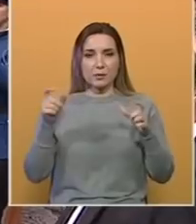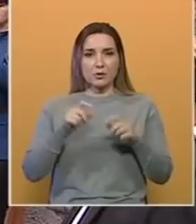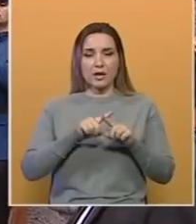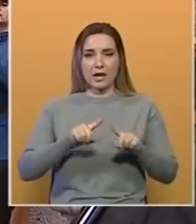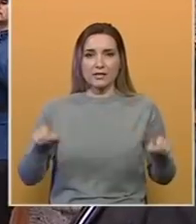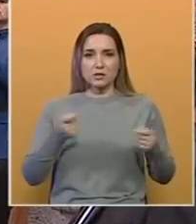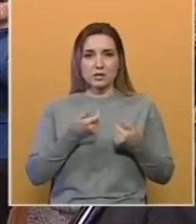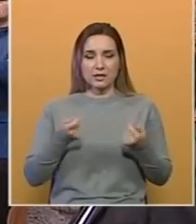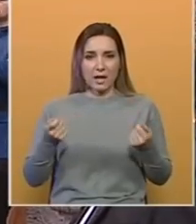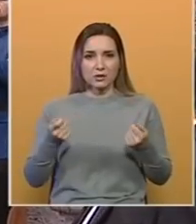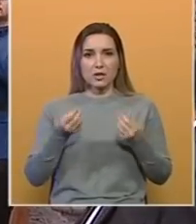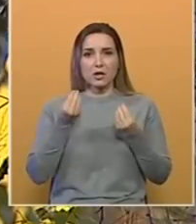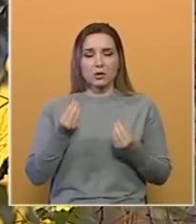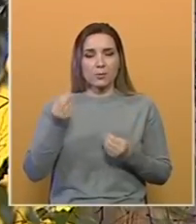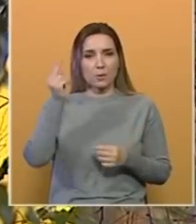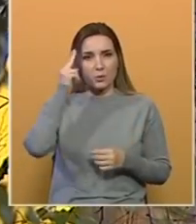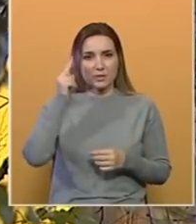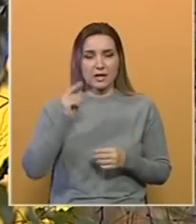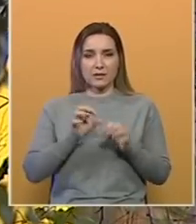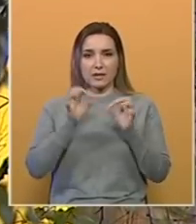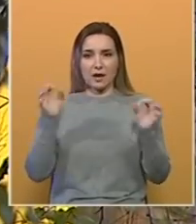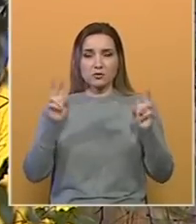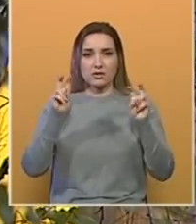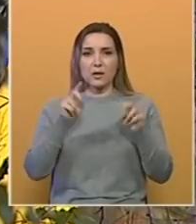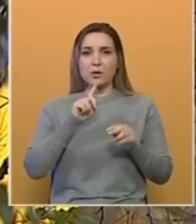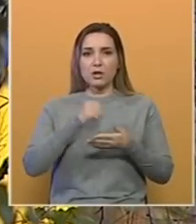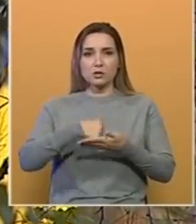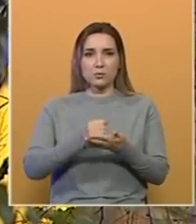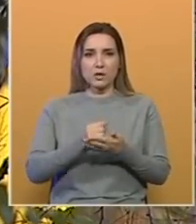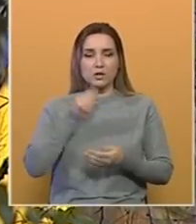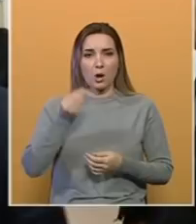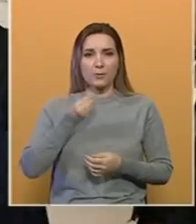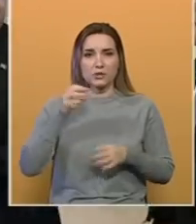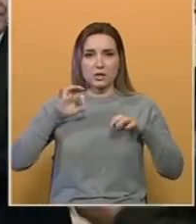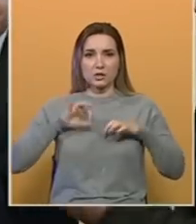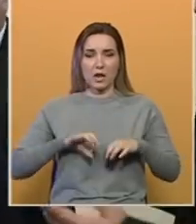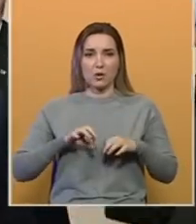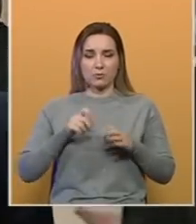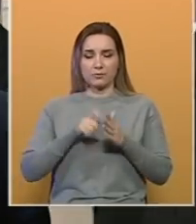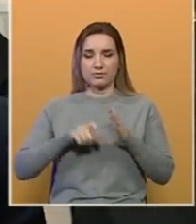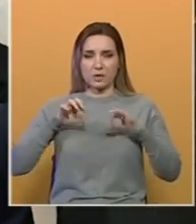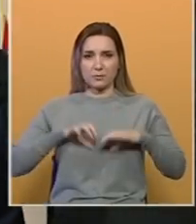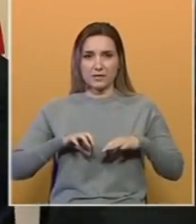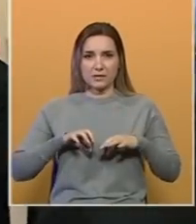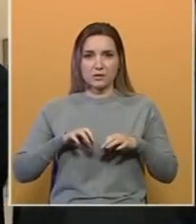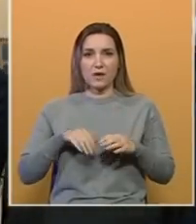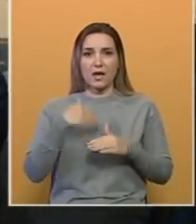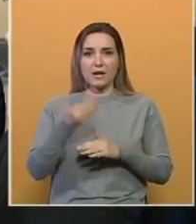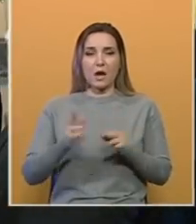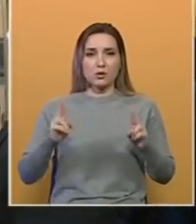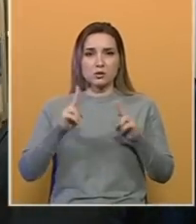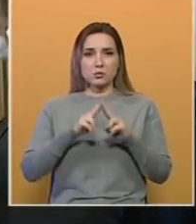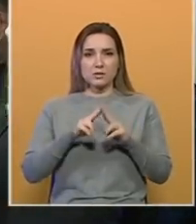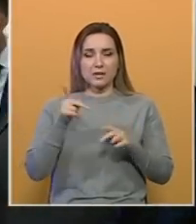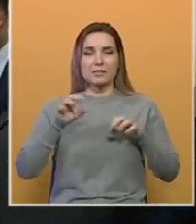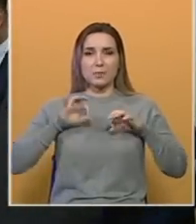različit način. Dobro poznate BH javnosti su teme koje su obilježile obraćanje članova predsjedništva Bosne i Hercegovine nakon susreta